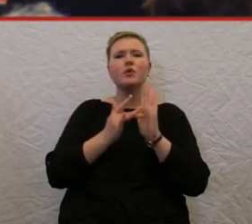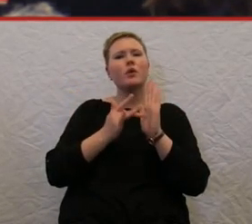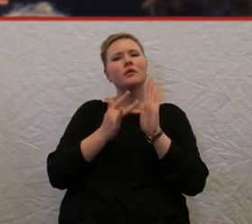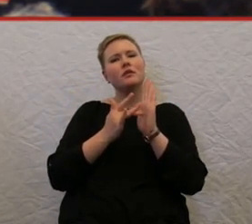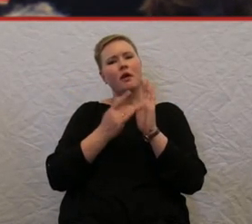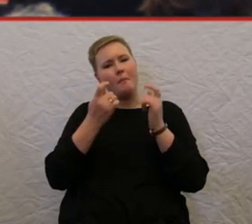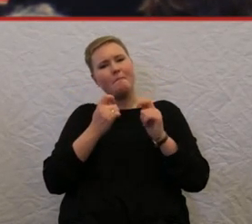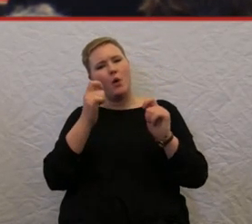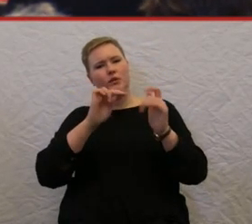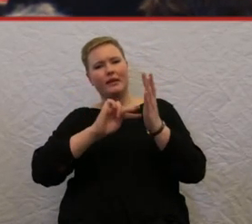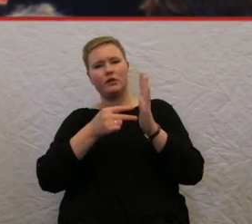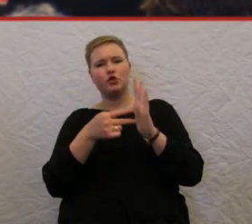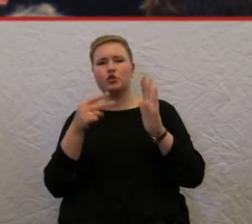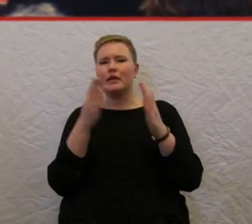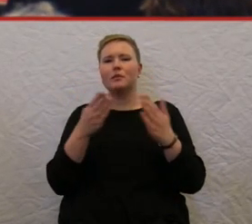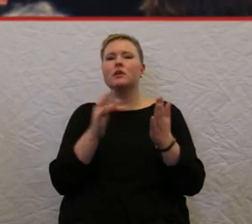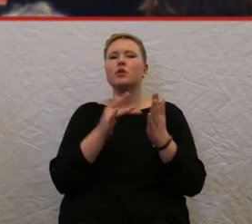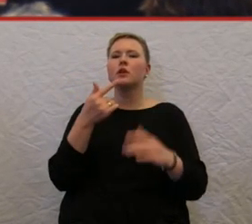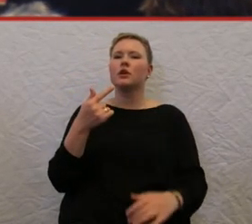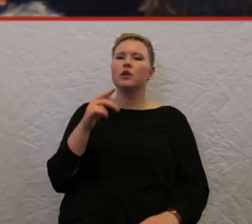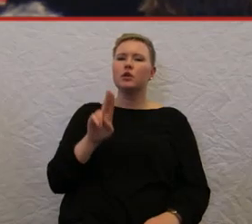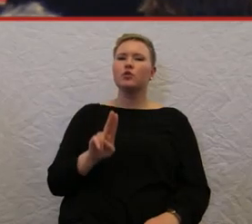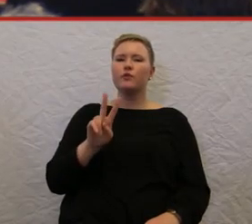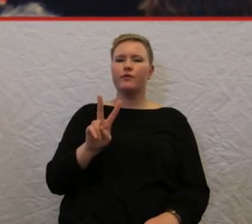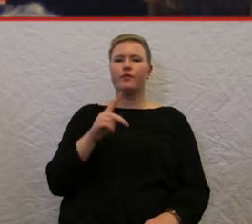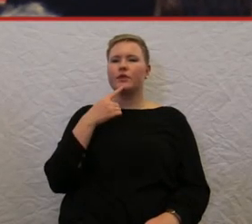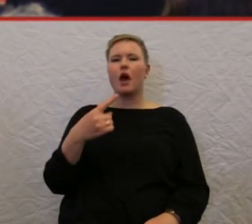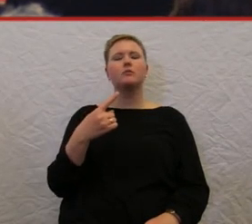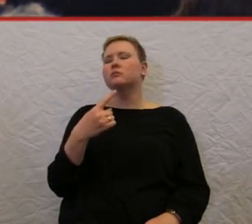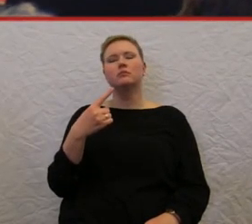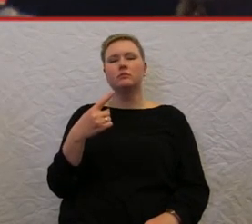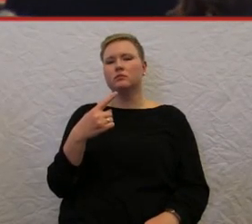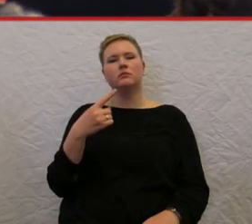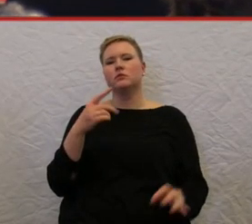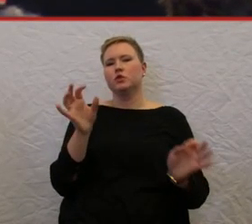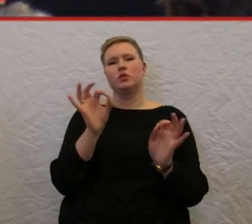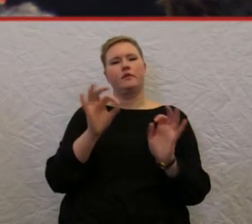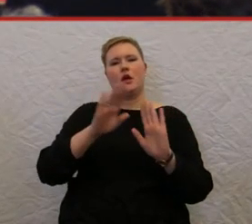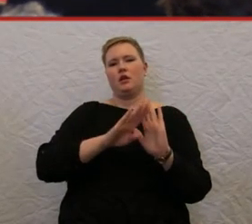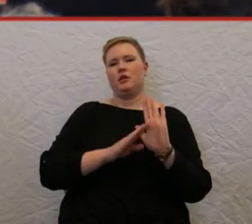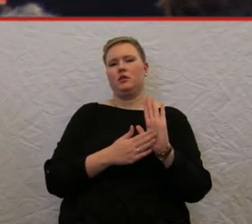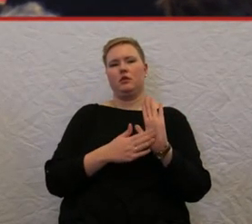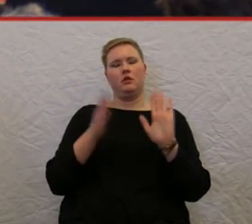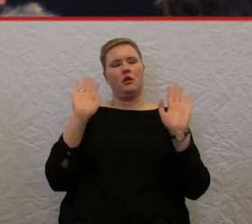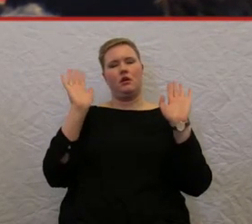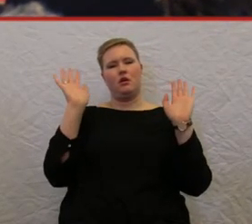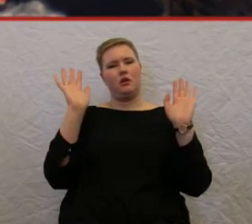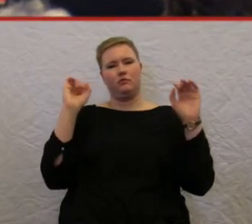bautechnisch nicht geht, weil der TÜV dann sagt, das wäre zu gefährlich. Deswegen werden wir wahrscheinlich